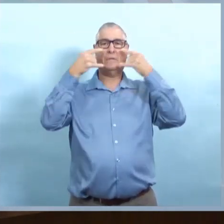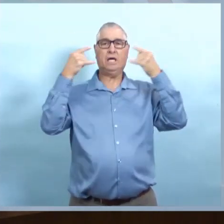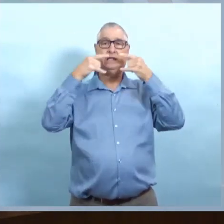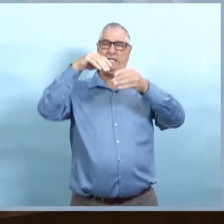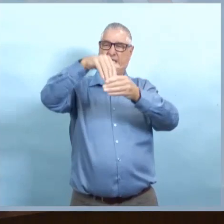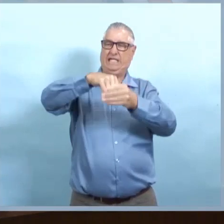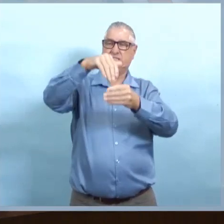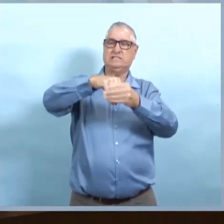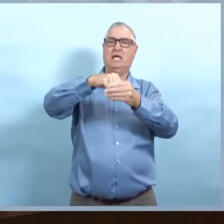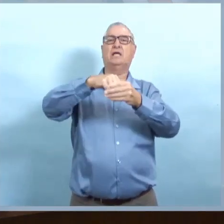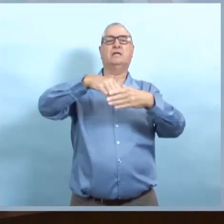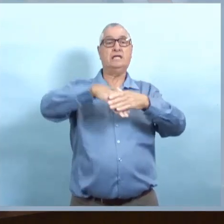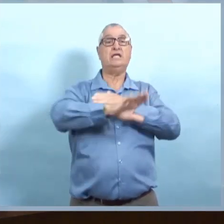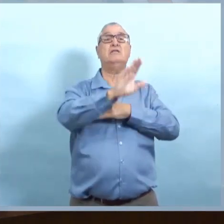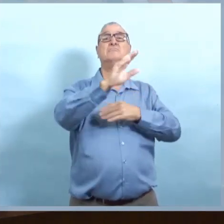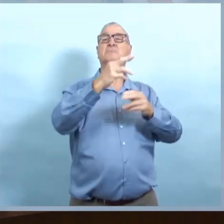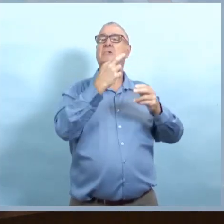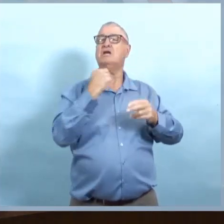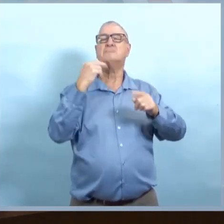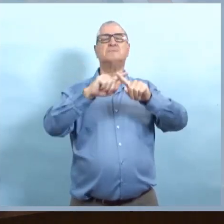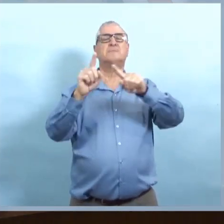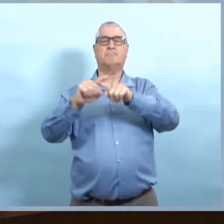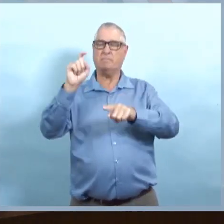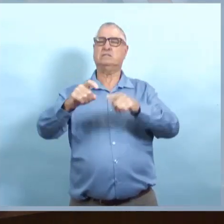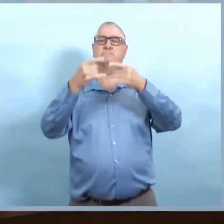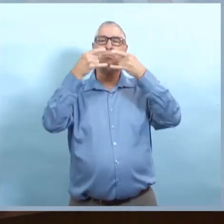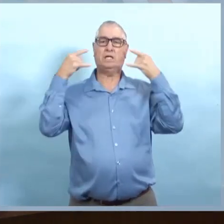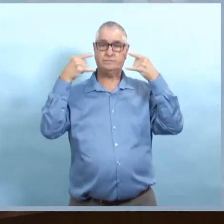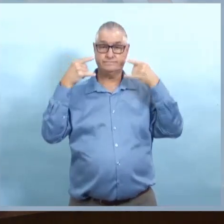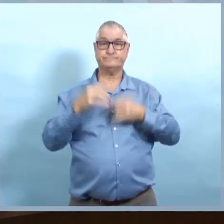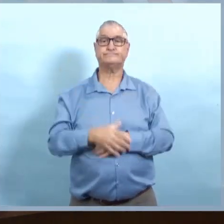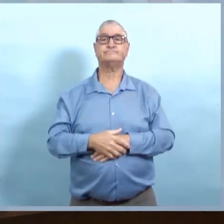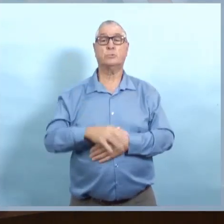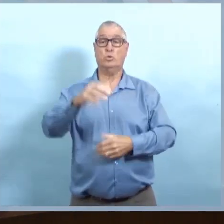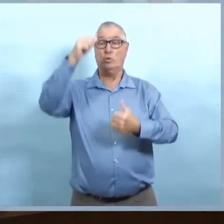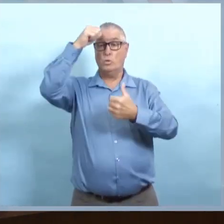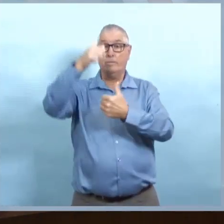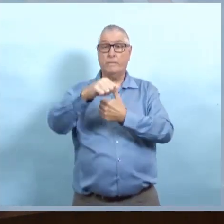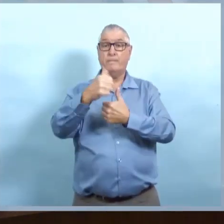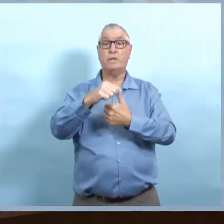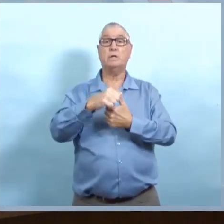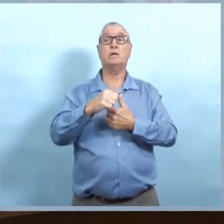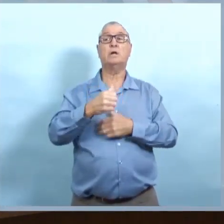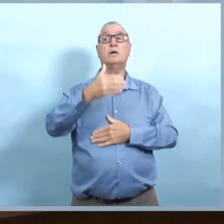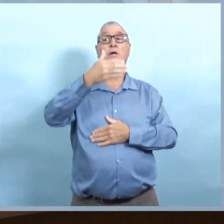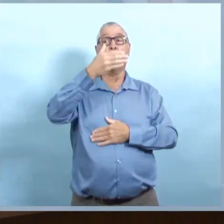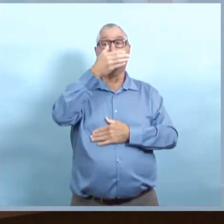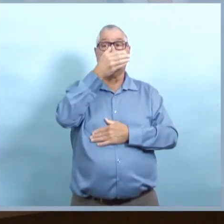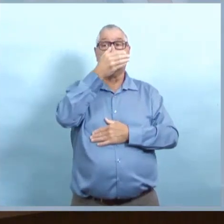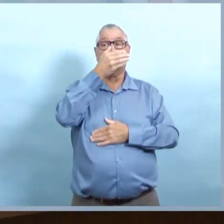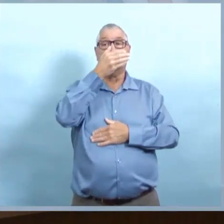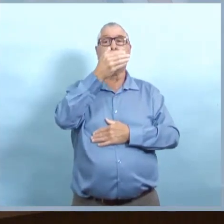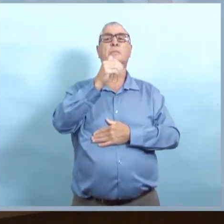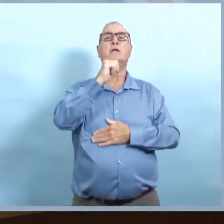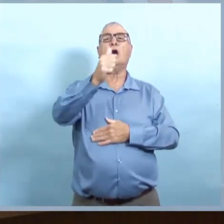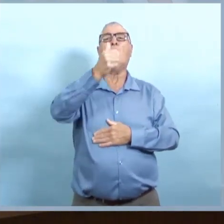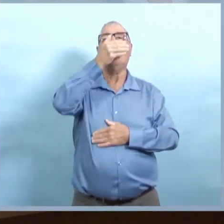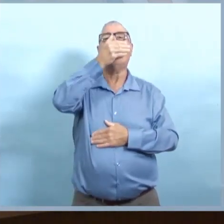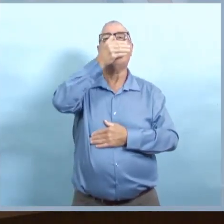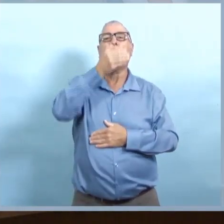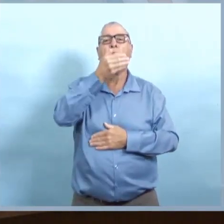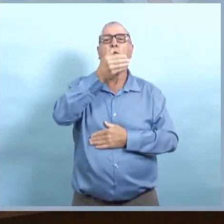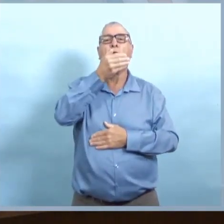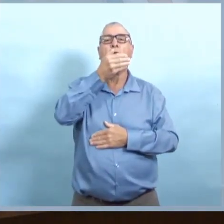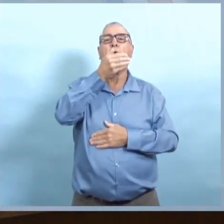Et dans les régions avoisinantes,'est maintenant obligatoire de porter ce masque à l'intérieur. Lorsqu'on porte un masque, il est important de l'utiliser